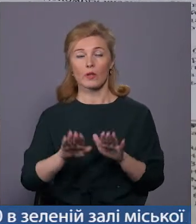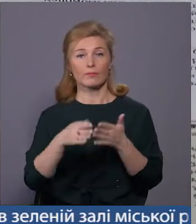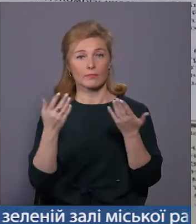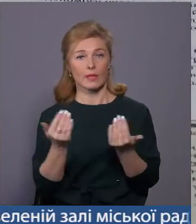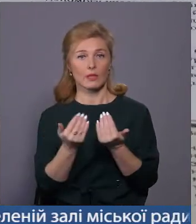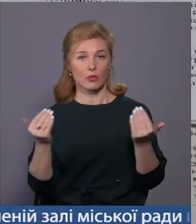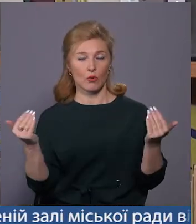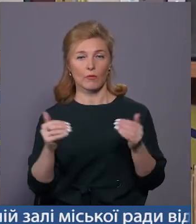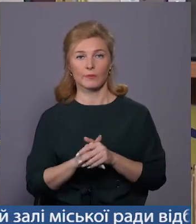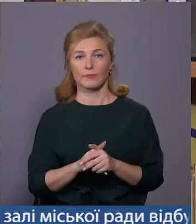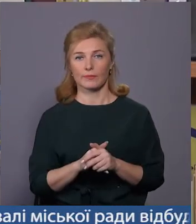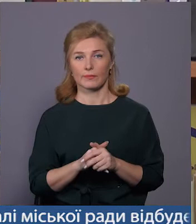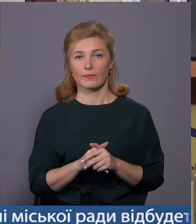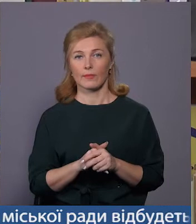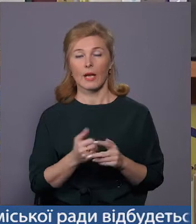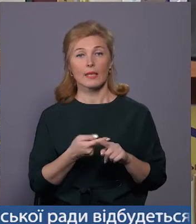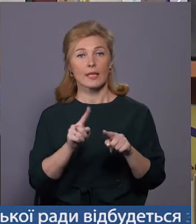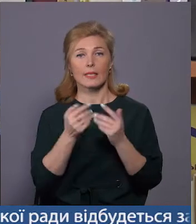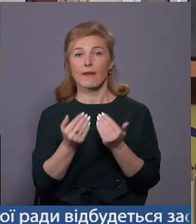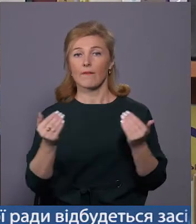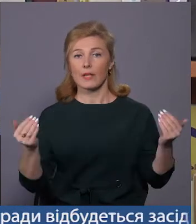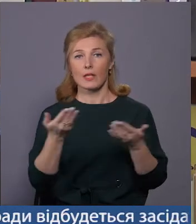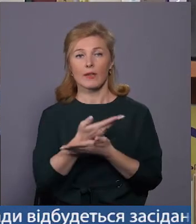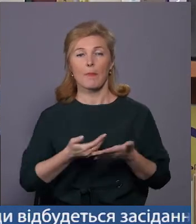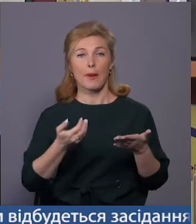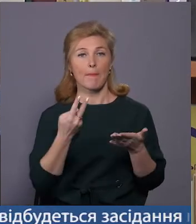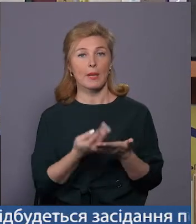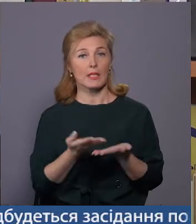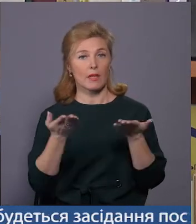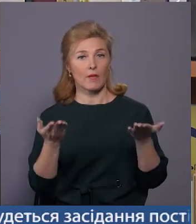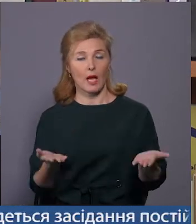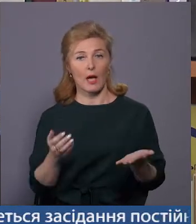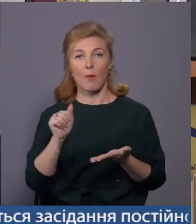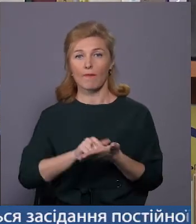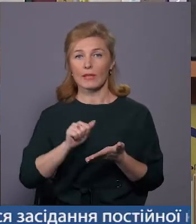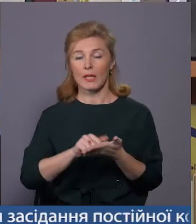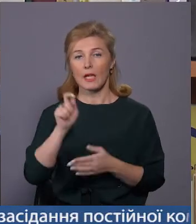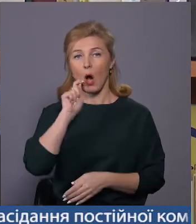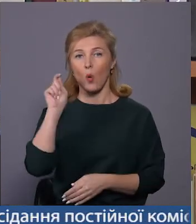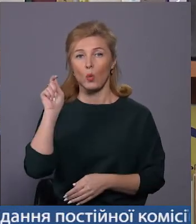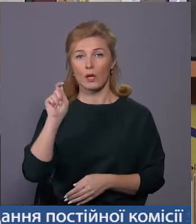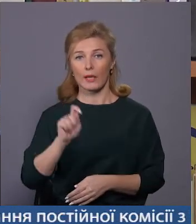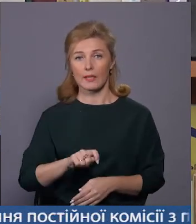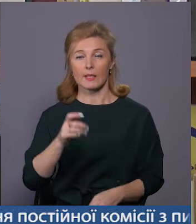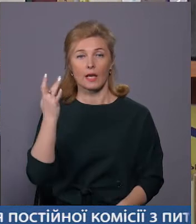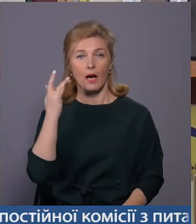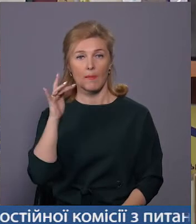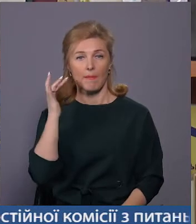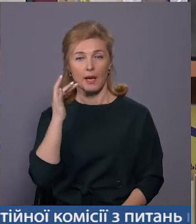книжкову виставку. На виставці ми представляємо видання українців США,